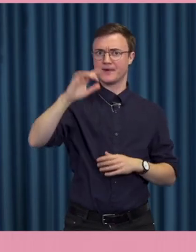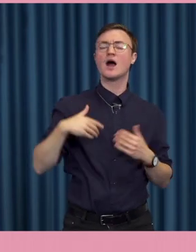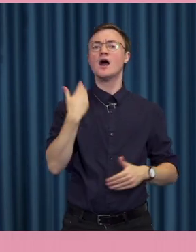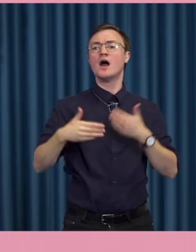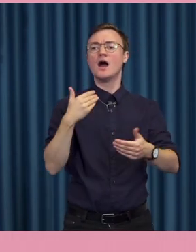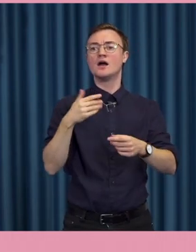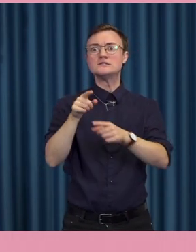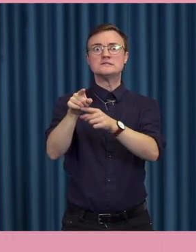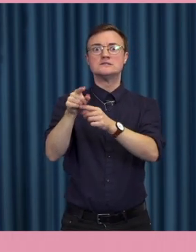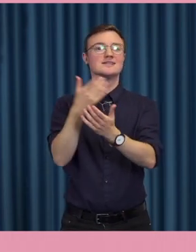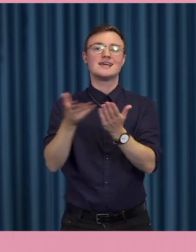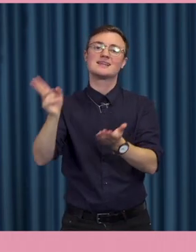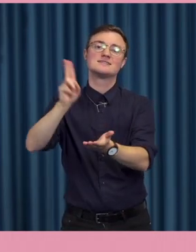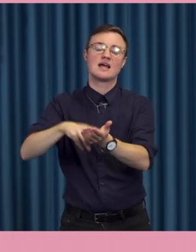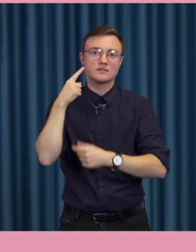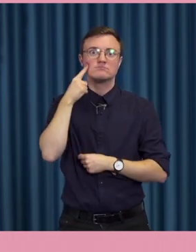tag att nej, det här är nog inte sant.